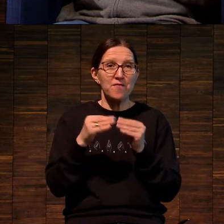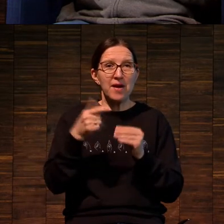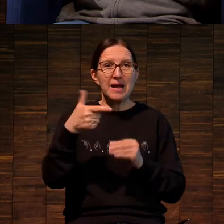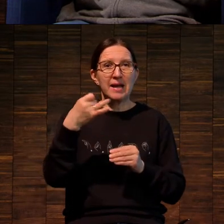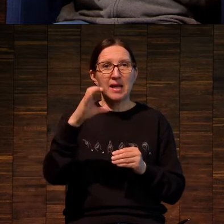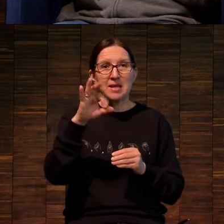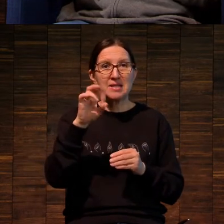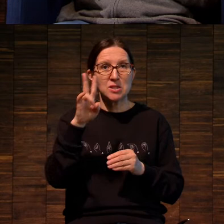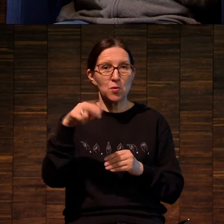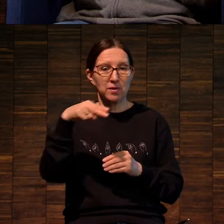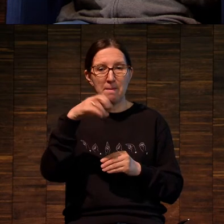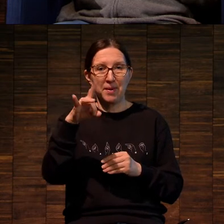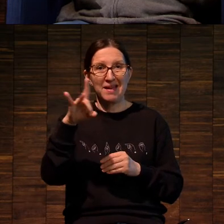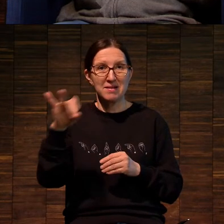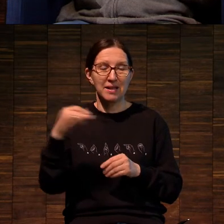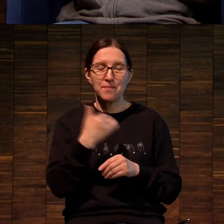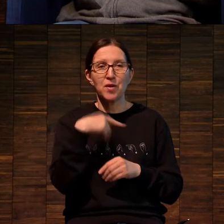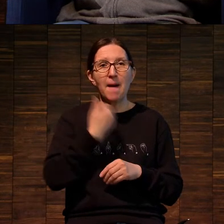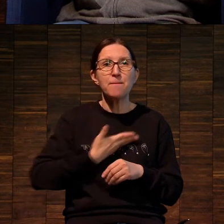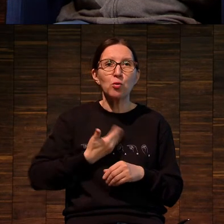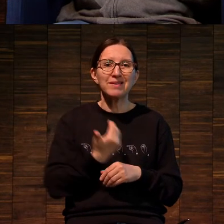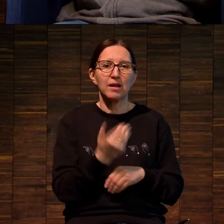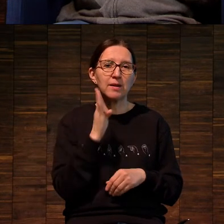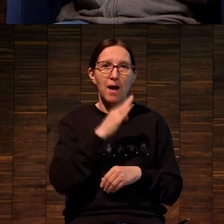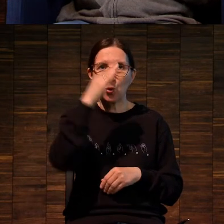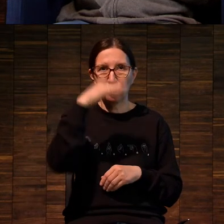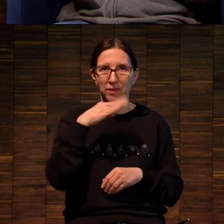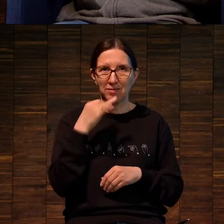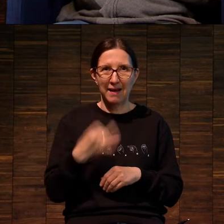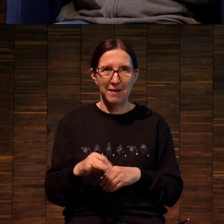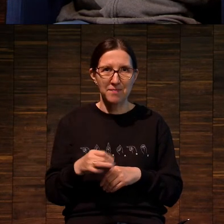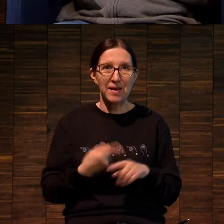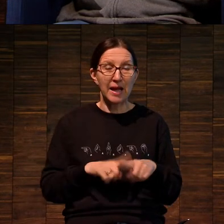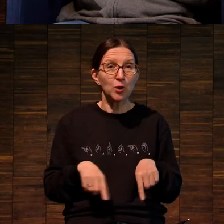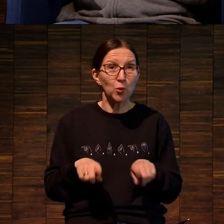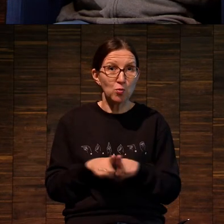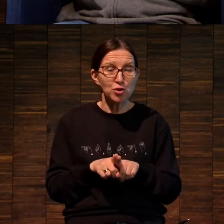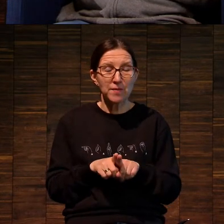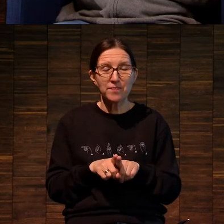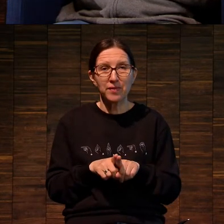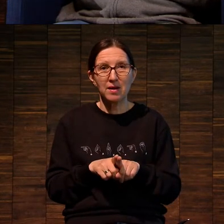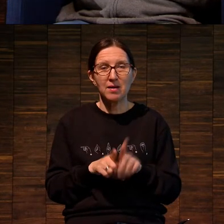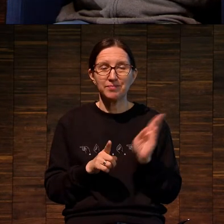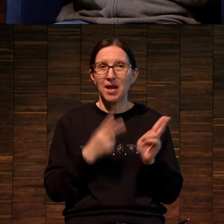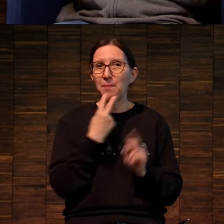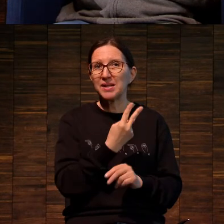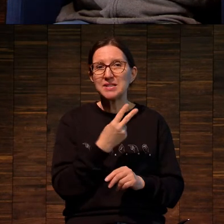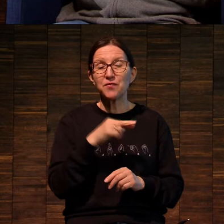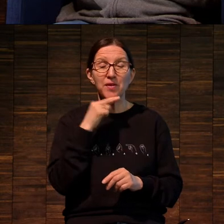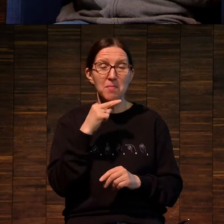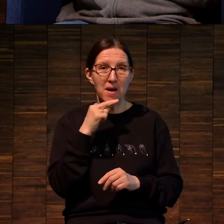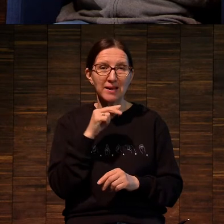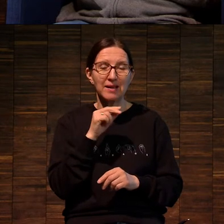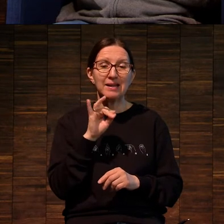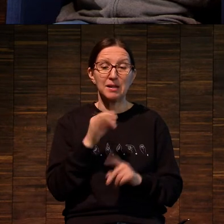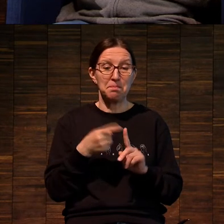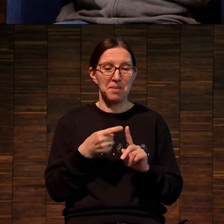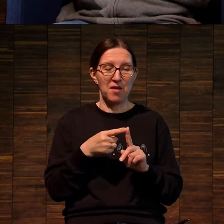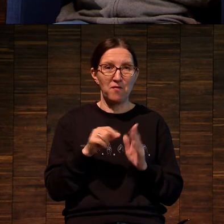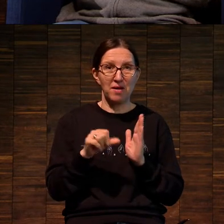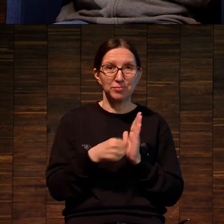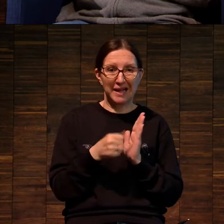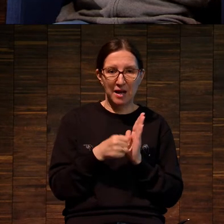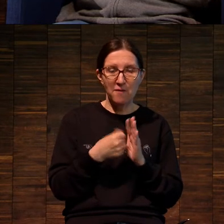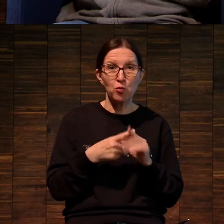это портрет его родителей, в данном случае это тоже, причем обратите внимание, что и та гравюра, та